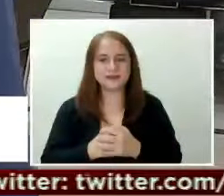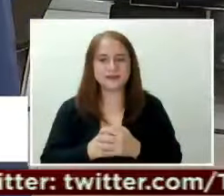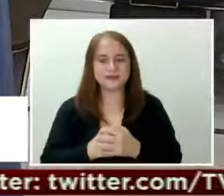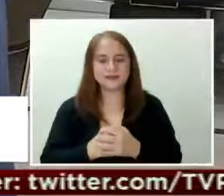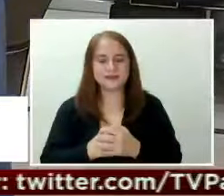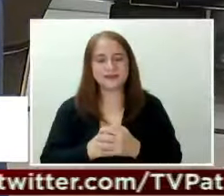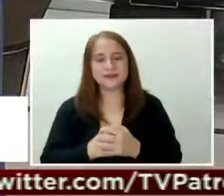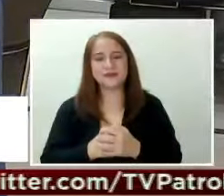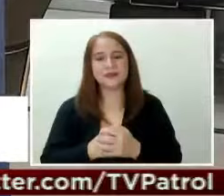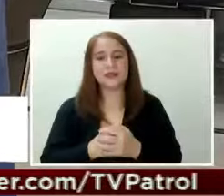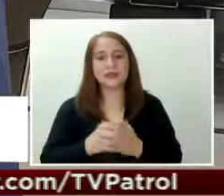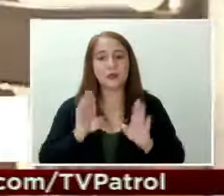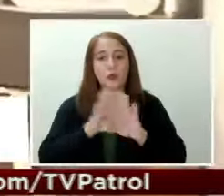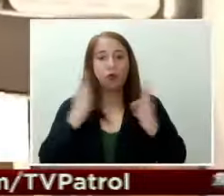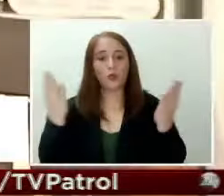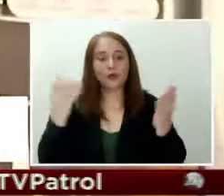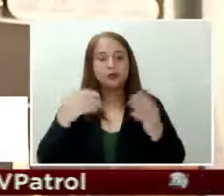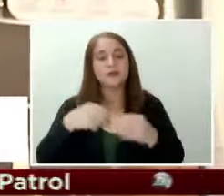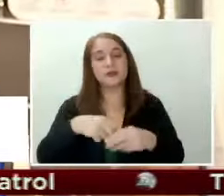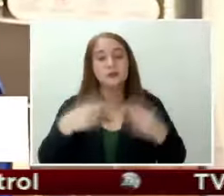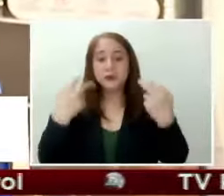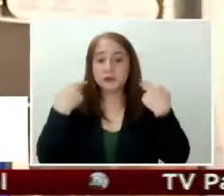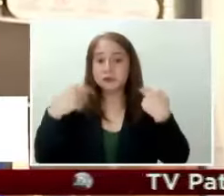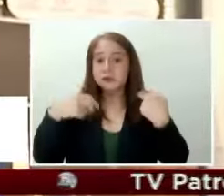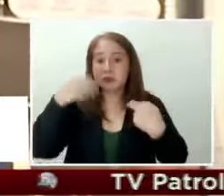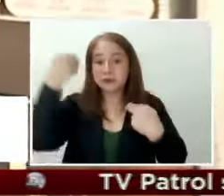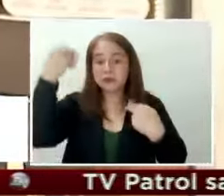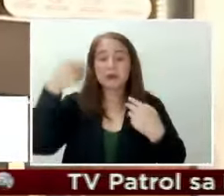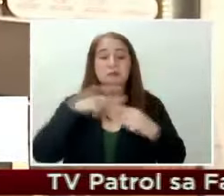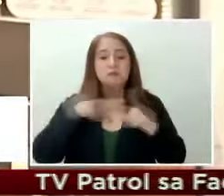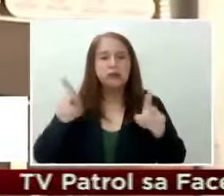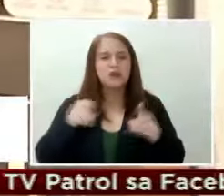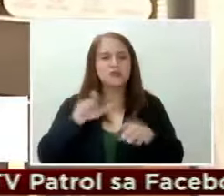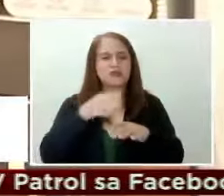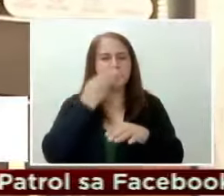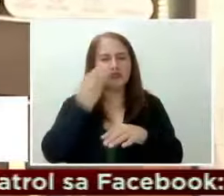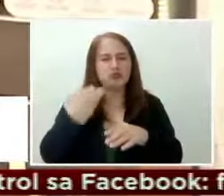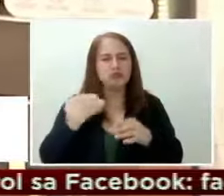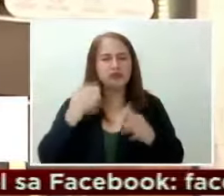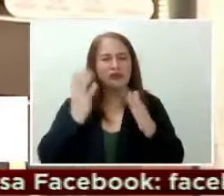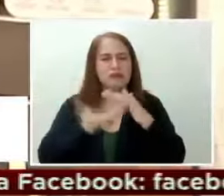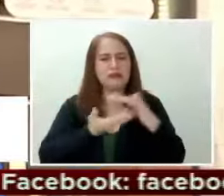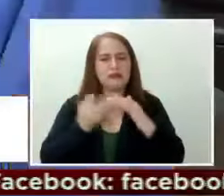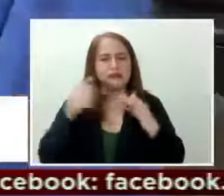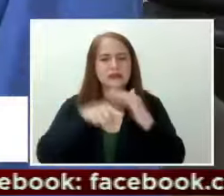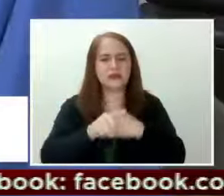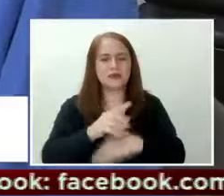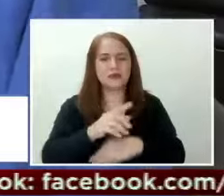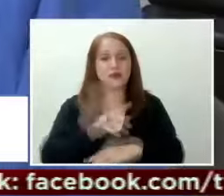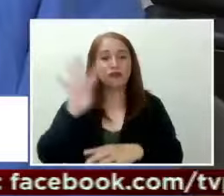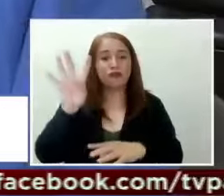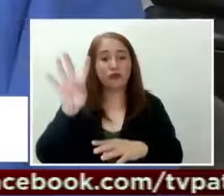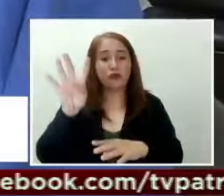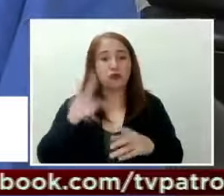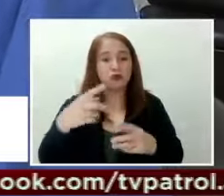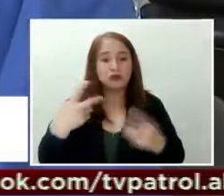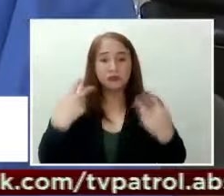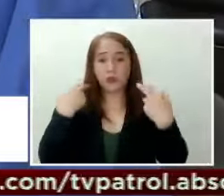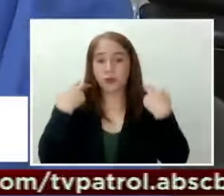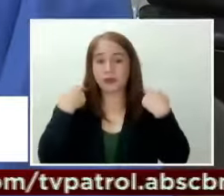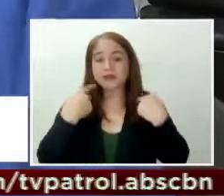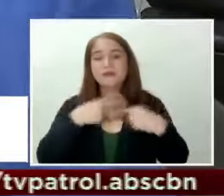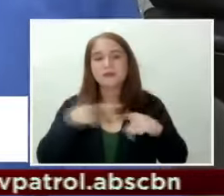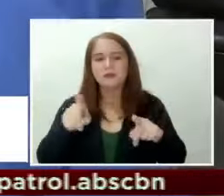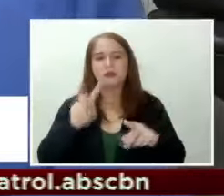Bukas nga ang mga salon, pero madalang naman ang pasok ng mga customer. Mula apat na stylists, dalawa na lang muna ang may pasok